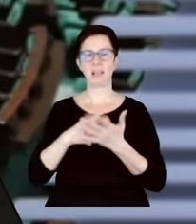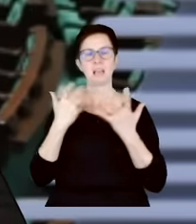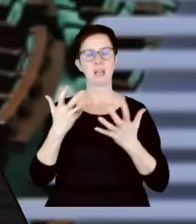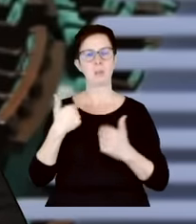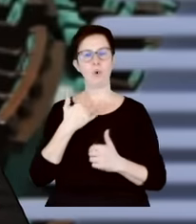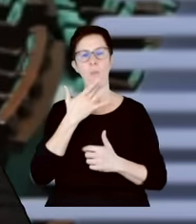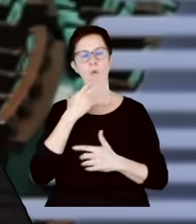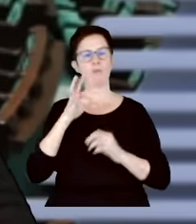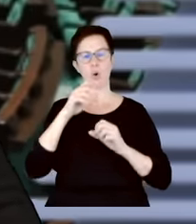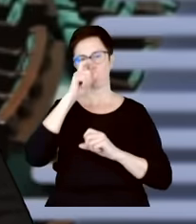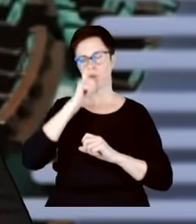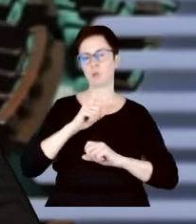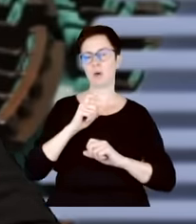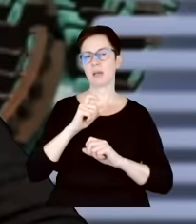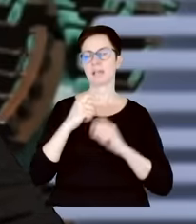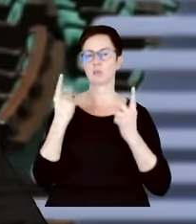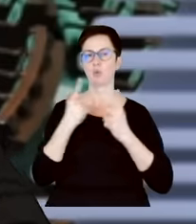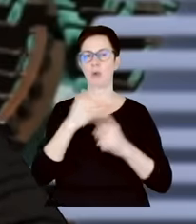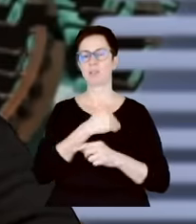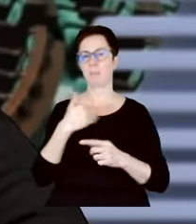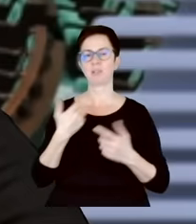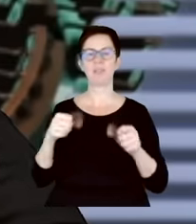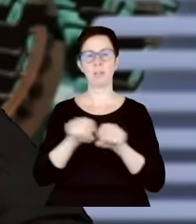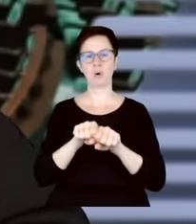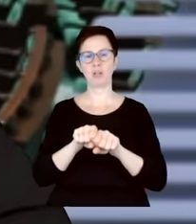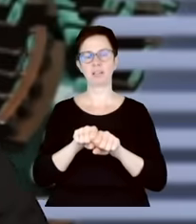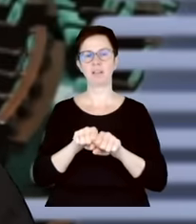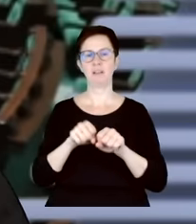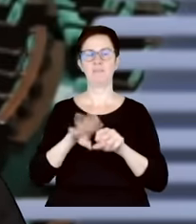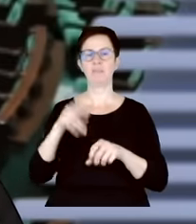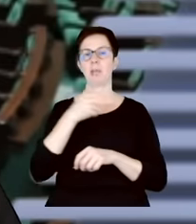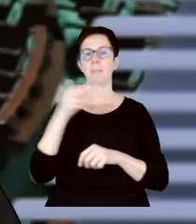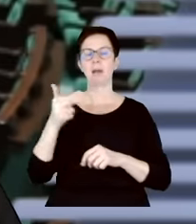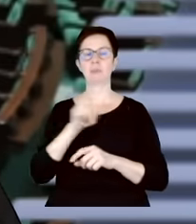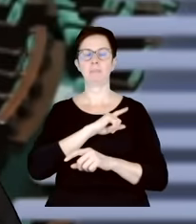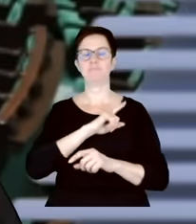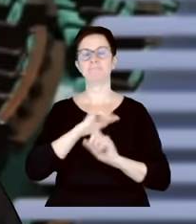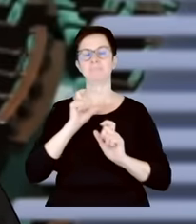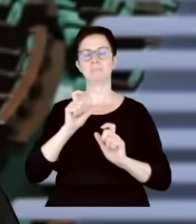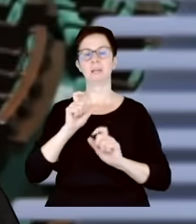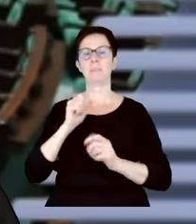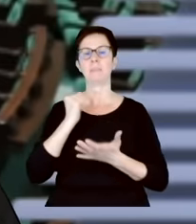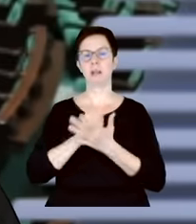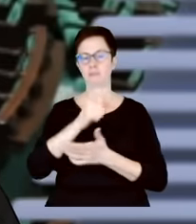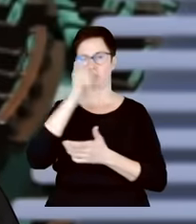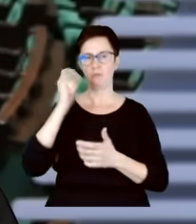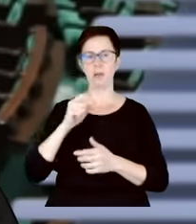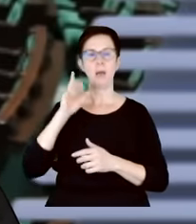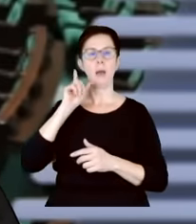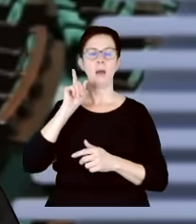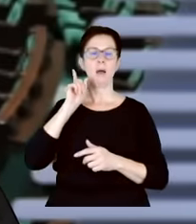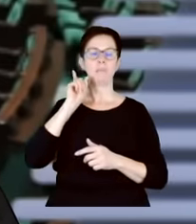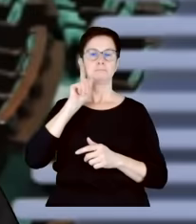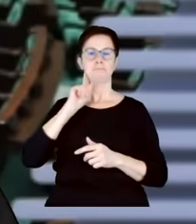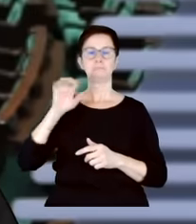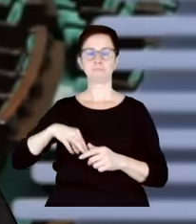kondycji polskiej demokracji w kontekście właśnie przestrzegania praw człowieka. Pan prezydent poinformował panią Jurowę, że mamy więźniów